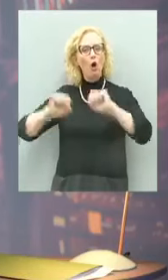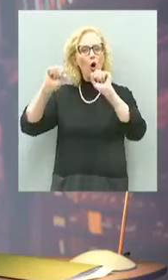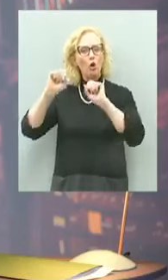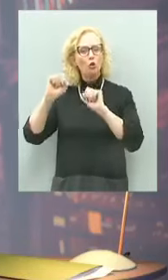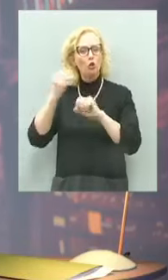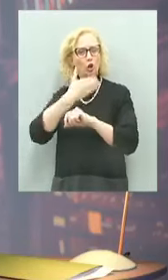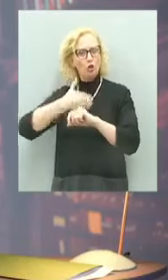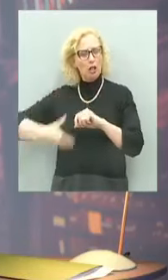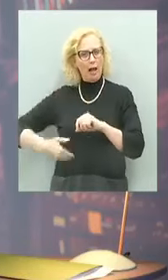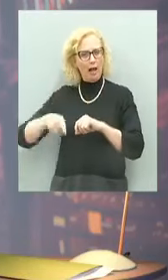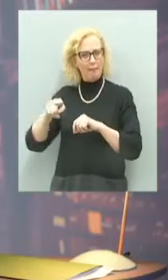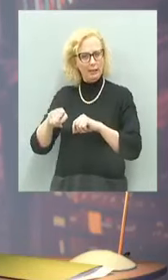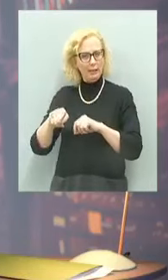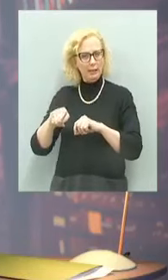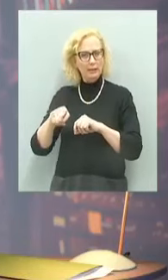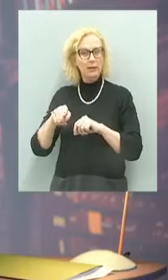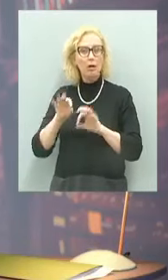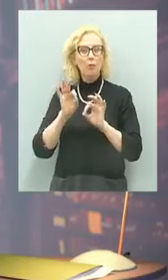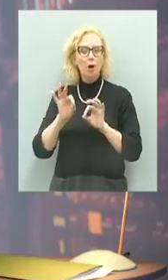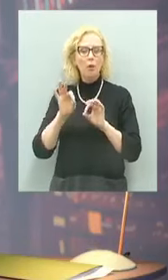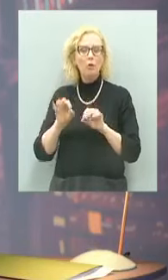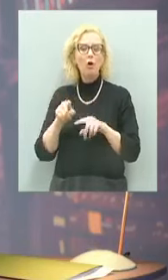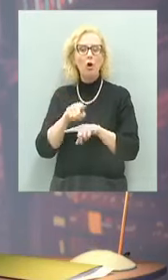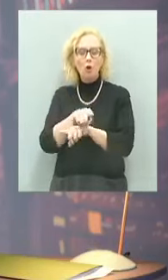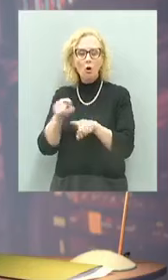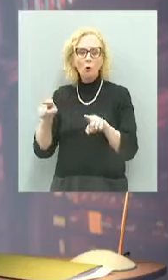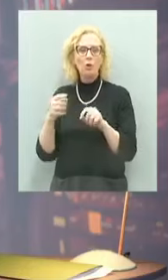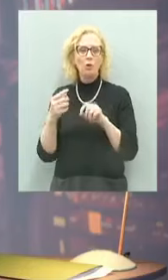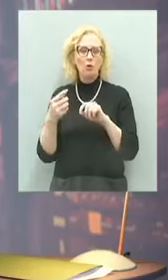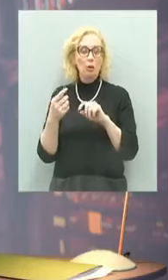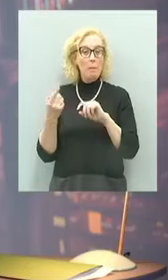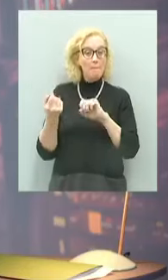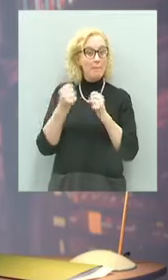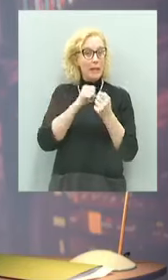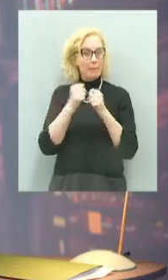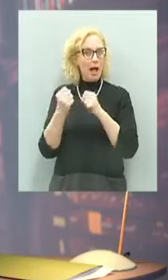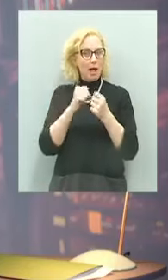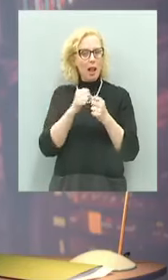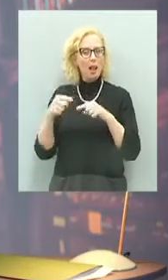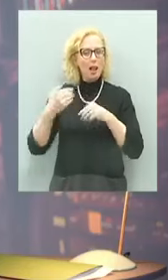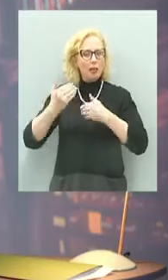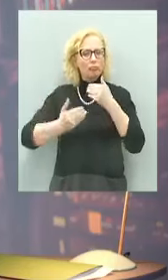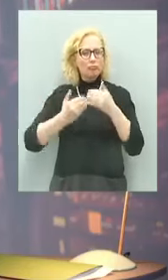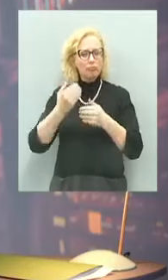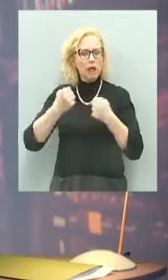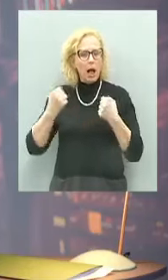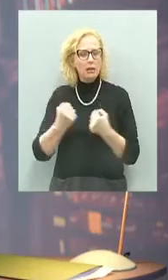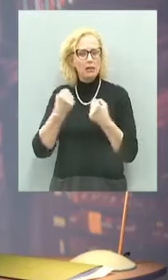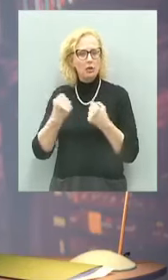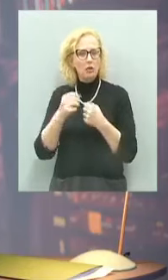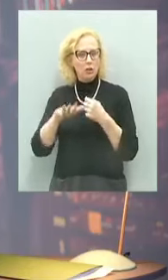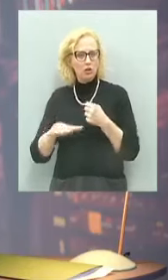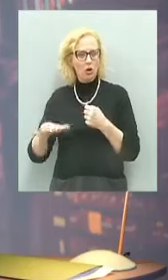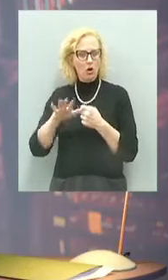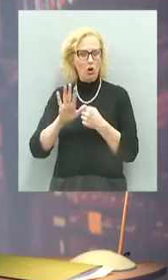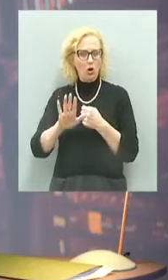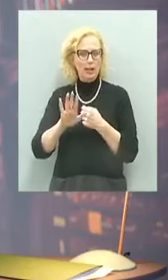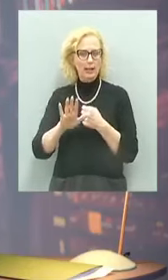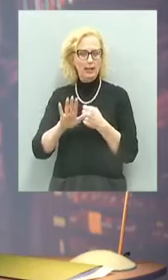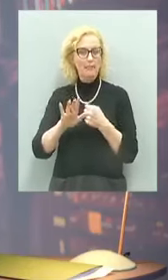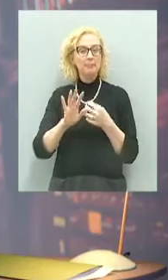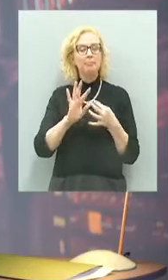coloro che hanno ideologicamente appunto condotto la loro battaglia e le loro azioni in quella terra. E di